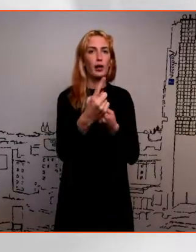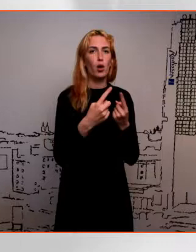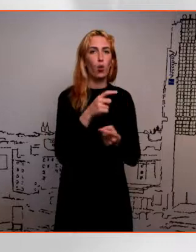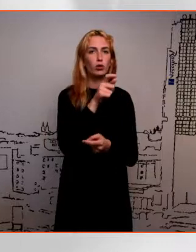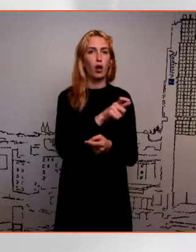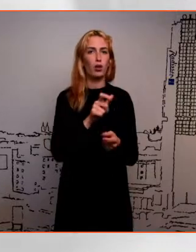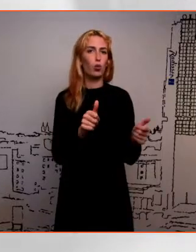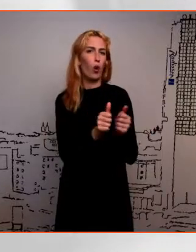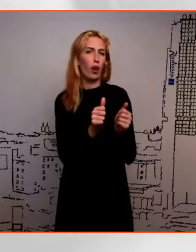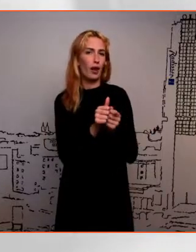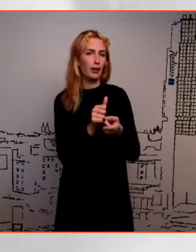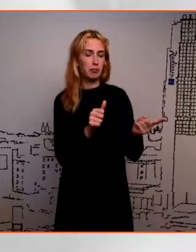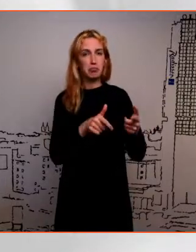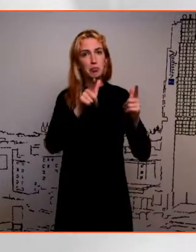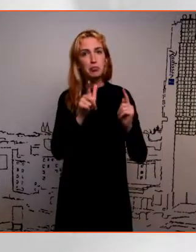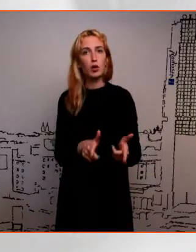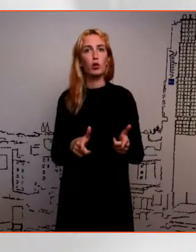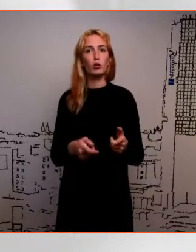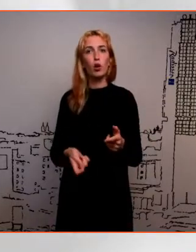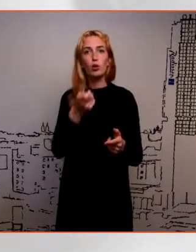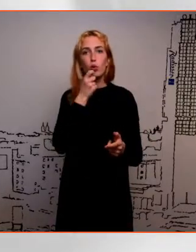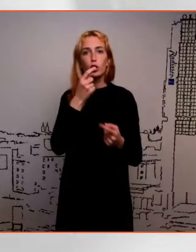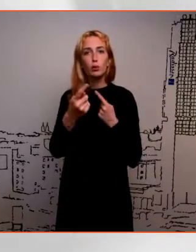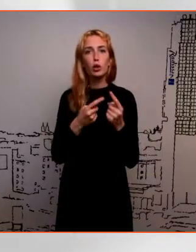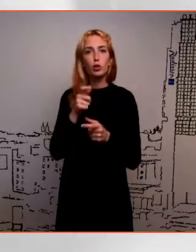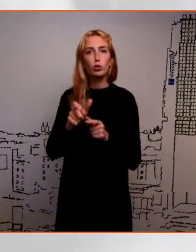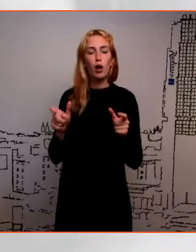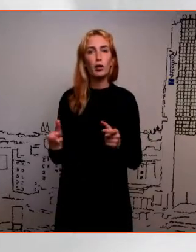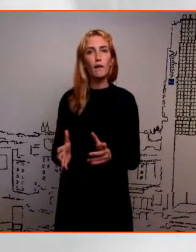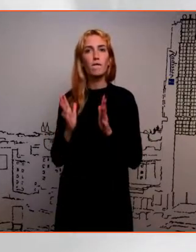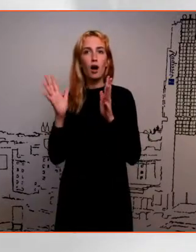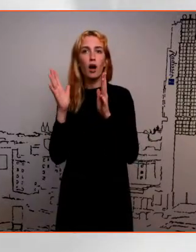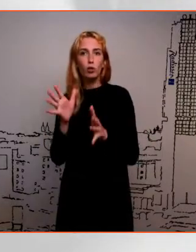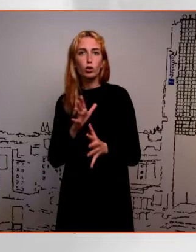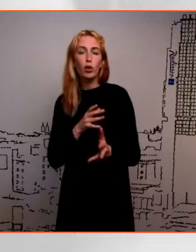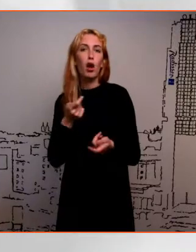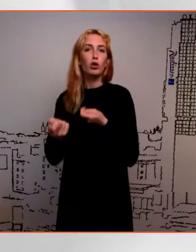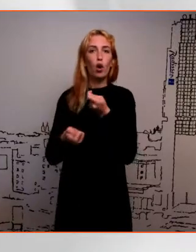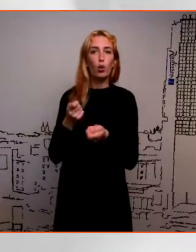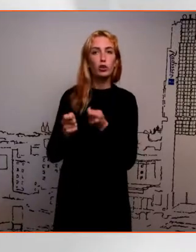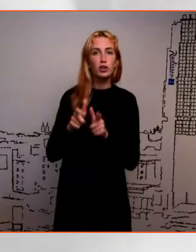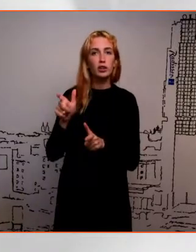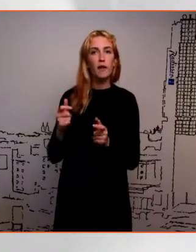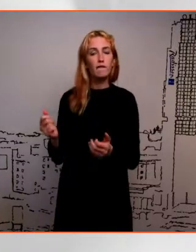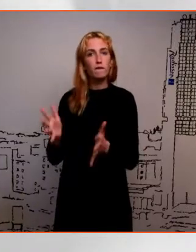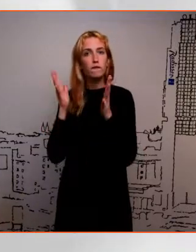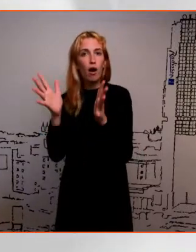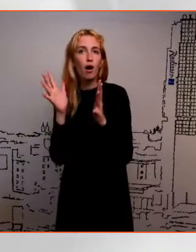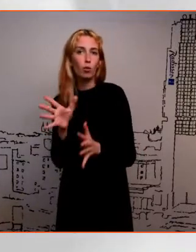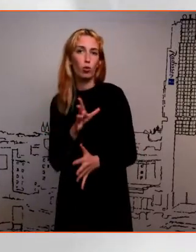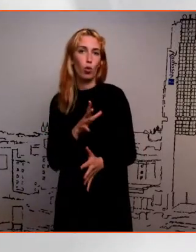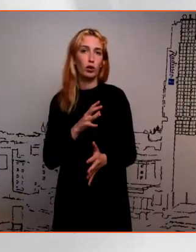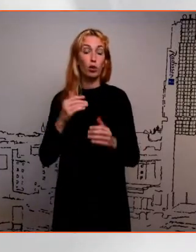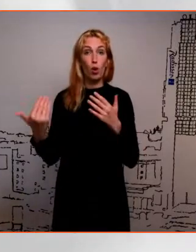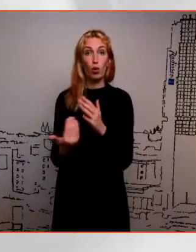oleks nõus käinud üle ka tohutud oitamisnõustajate vaimustus, kootside vaimustus, et kui tulevad turule uued ametsid, siis